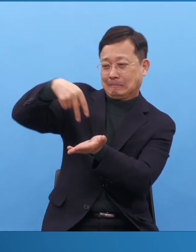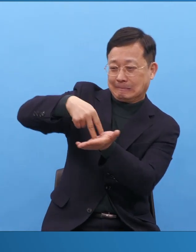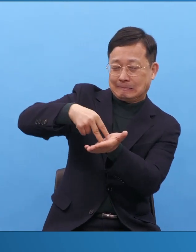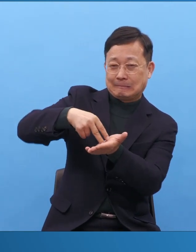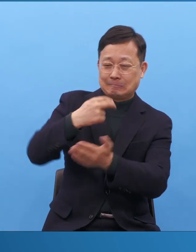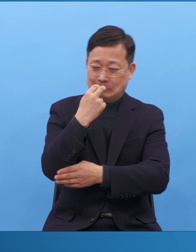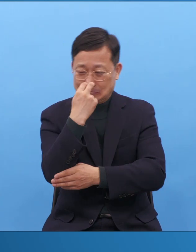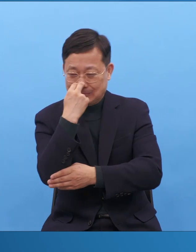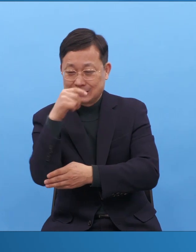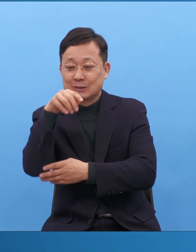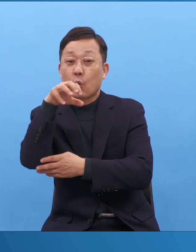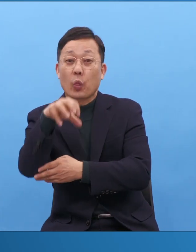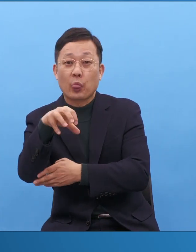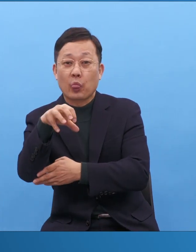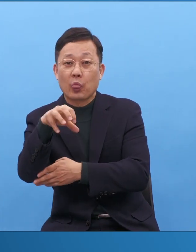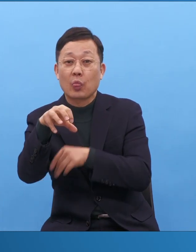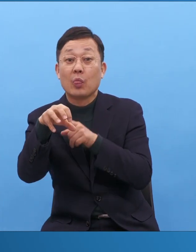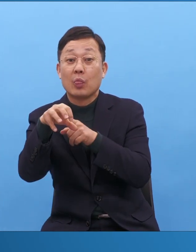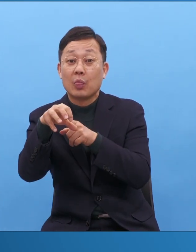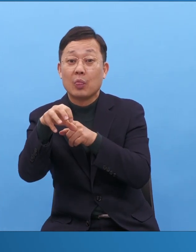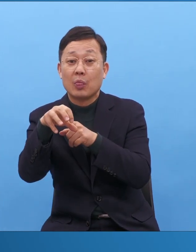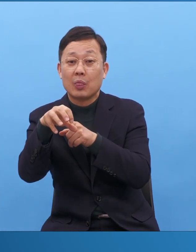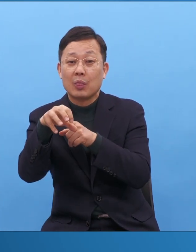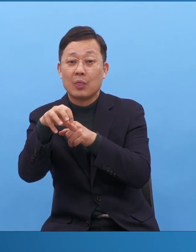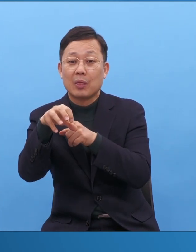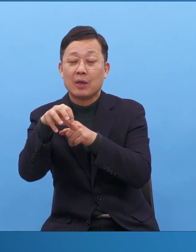그게 플랫폼입니다.